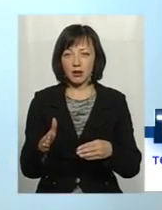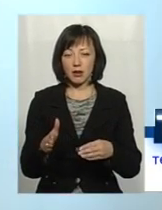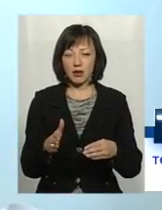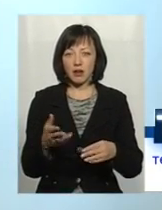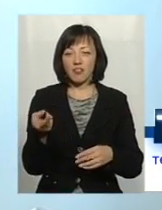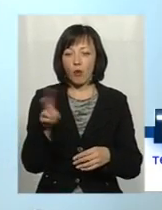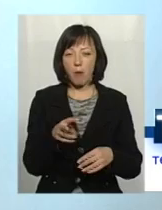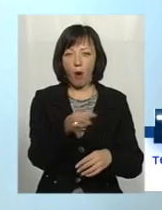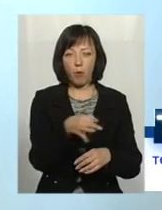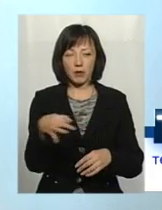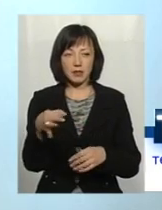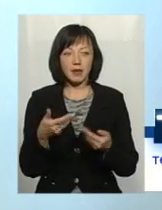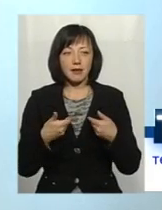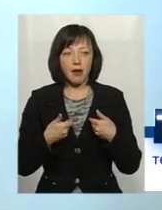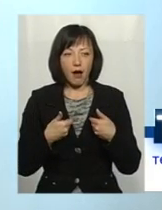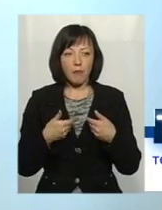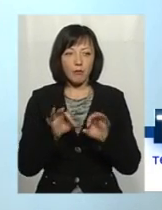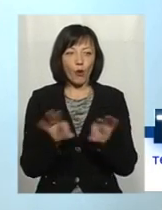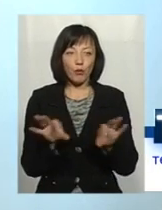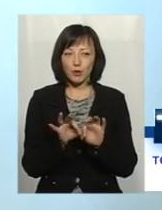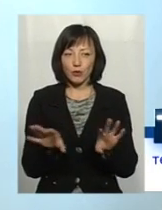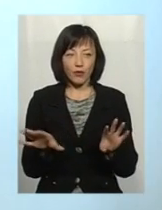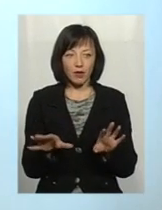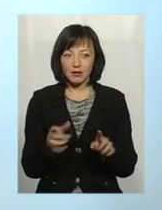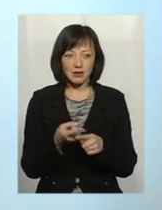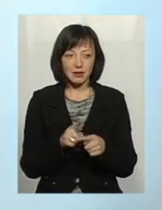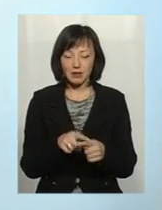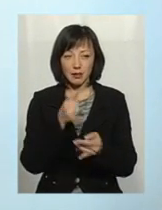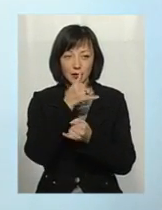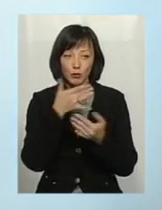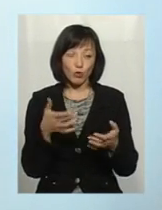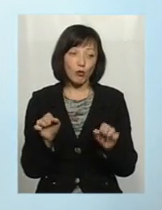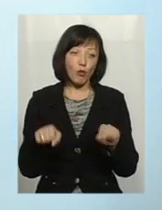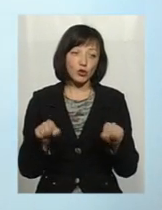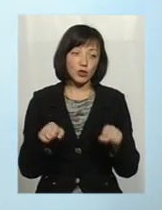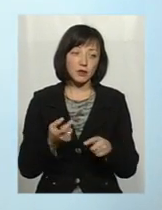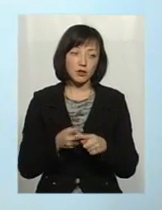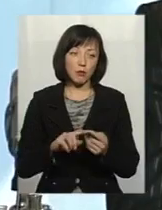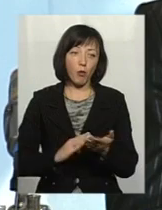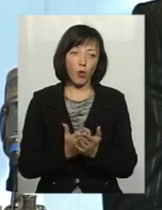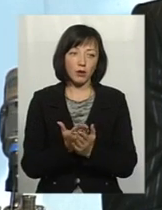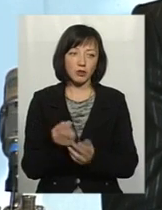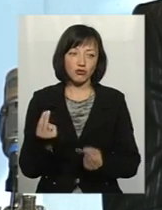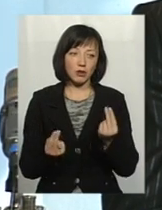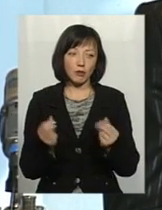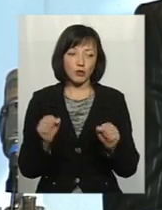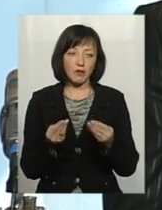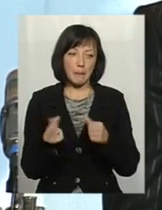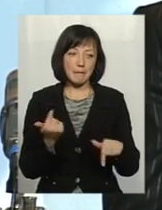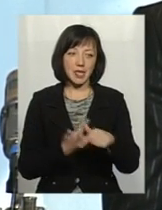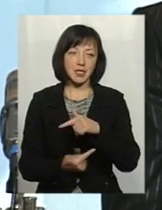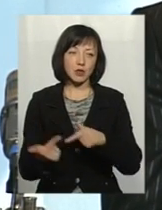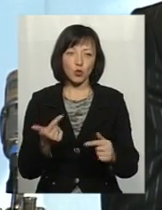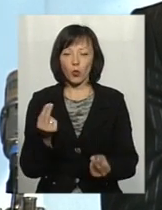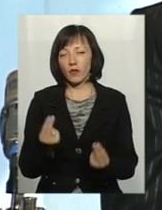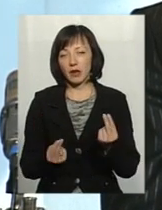Я прокоментувати це конкретно не зможу. Можливо, це політичні ігри, можливо, це бізнесові ігри,